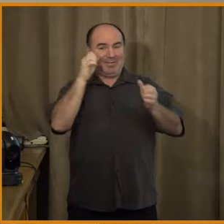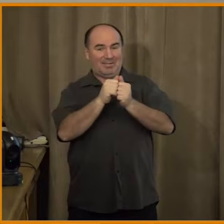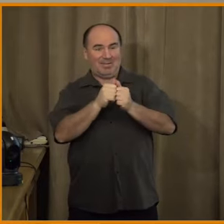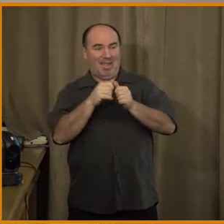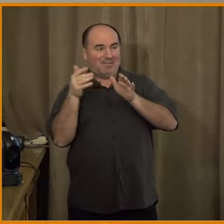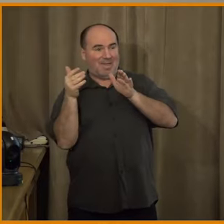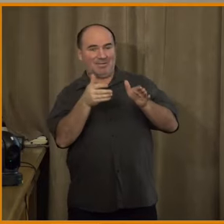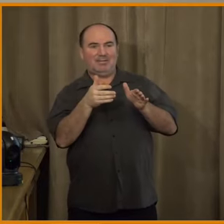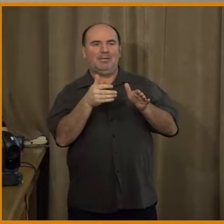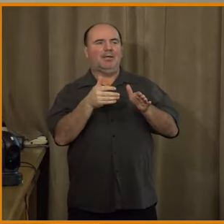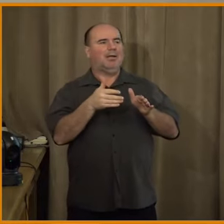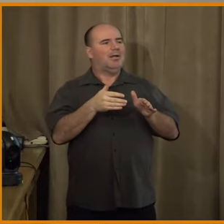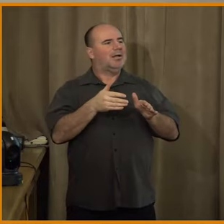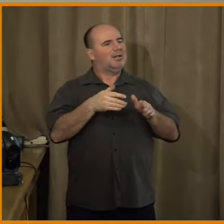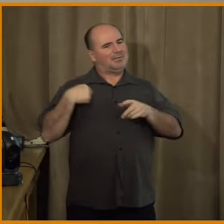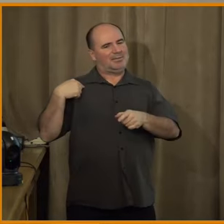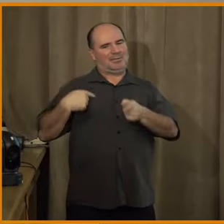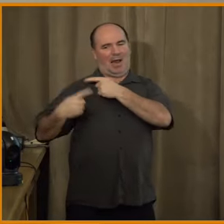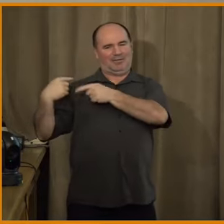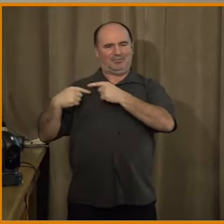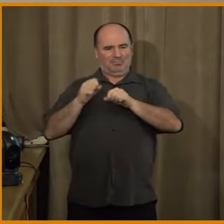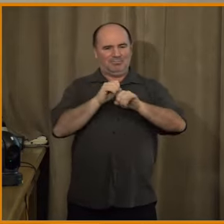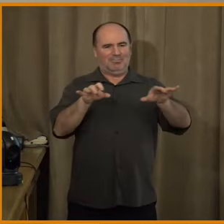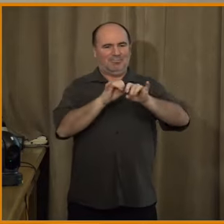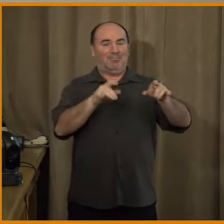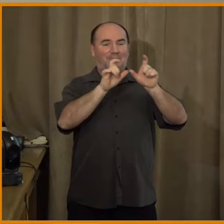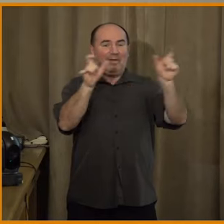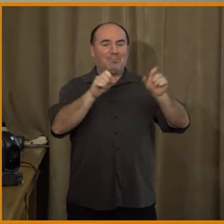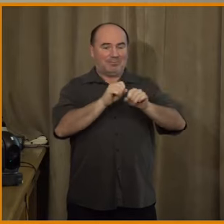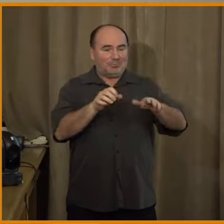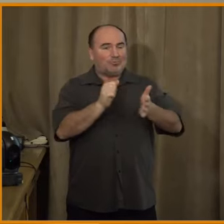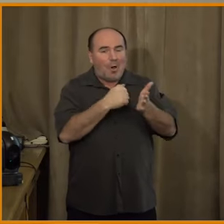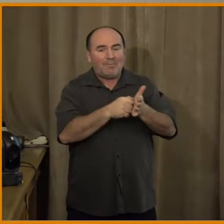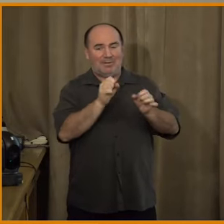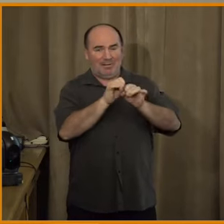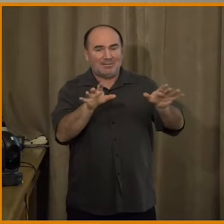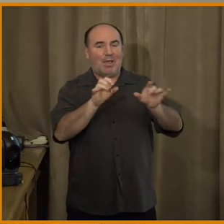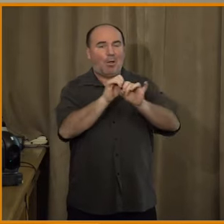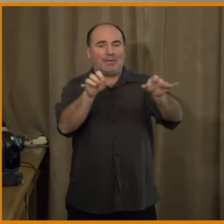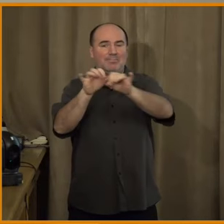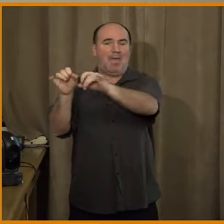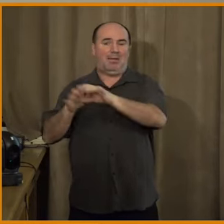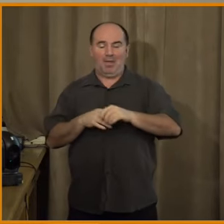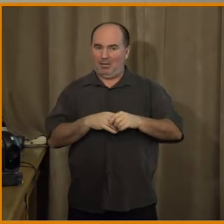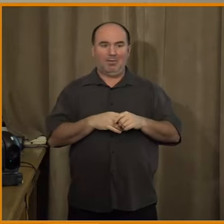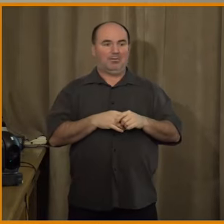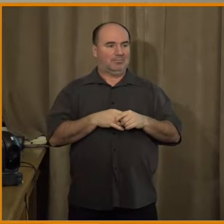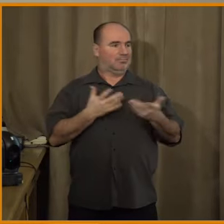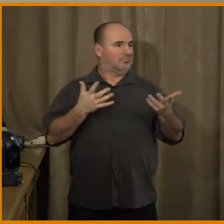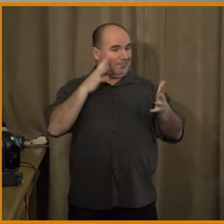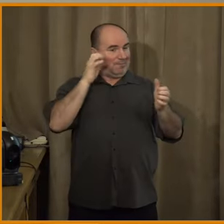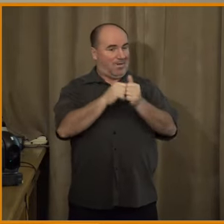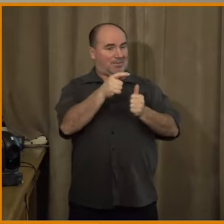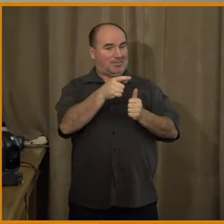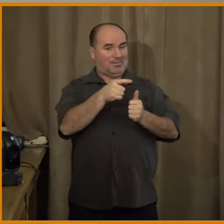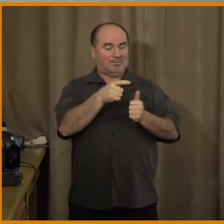tradičním vzdělovacím prostředkům. Takže je otázka, jestli vůbec ta strategie, potřebujeme více kritického myšlení, je ta dobrá, protože to může vést k